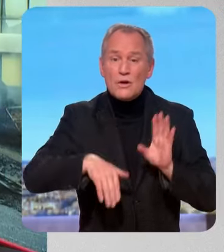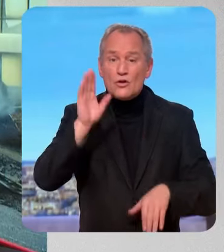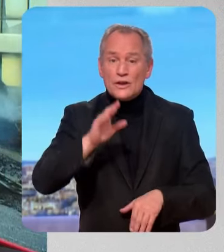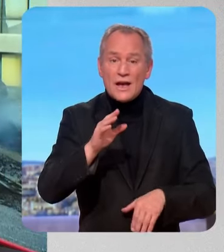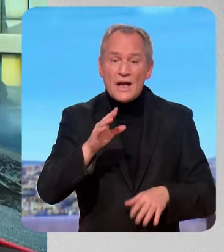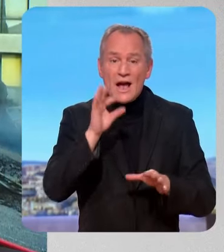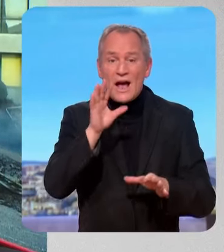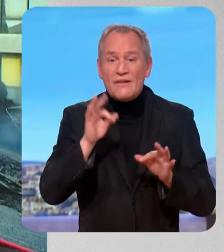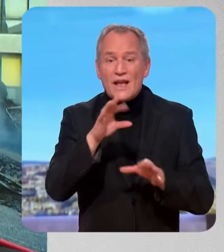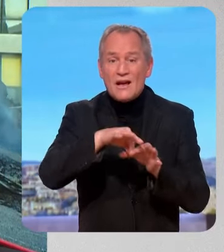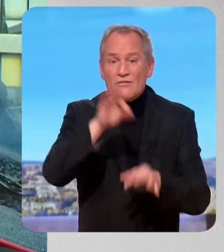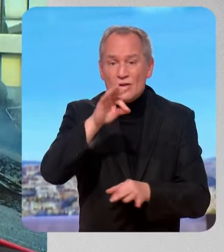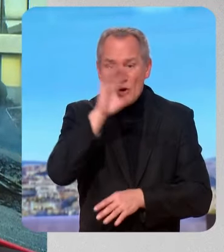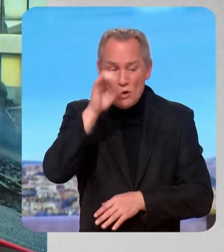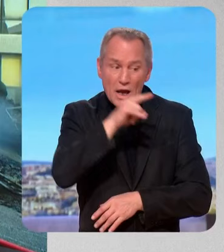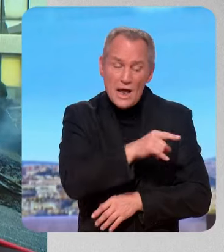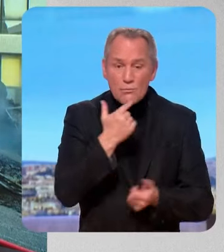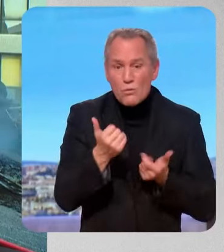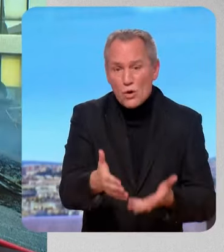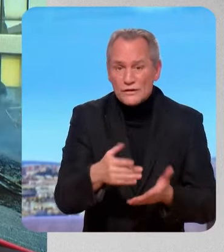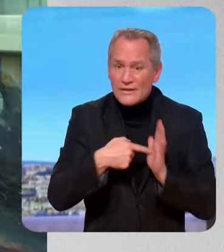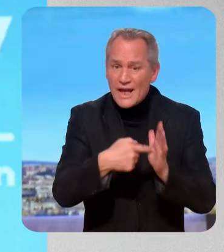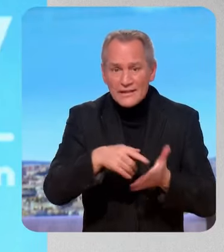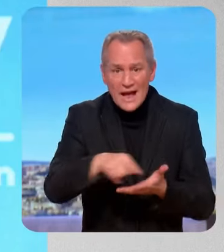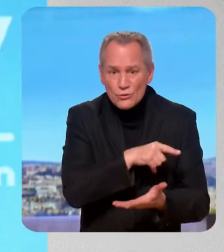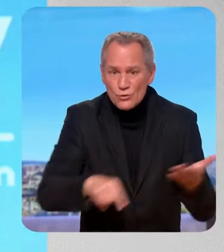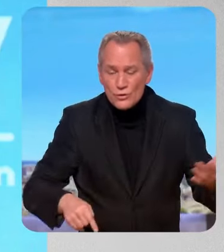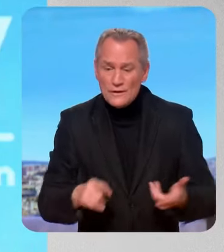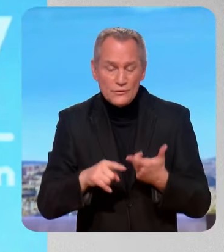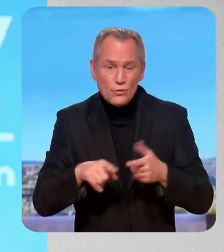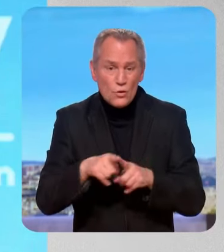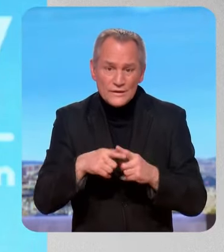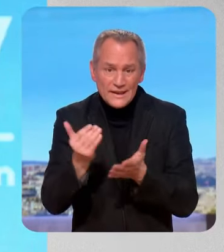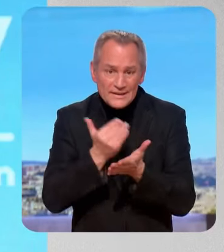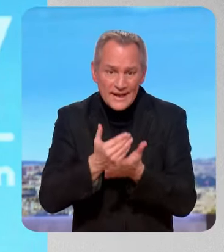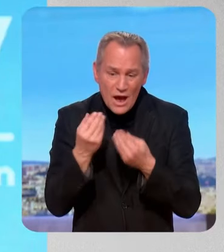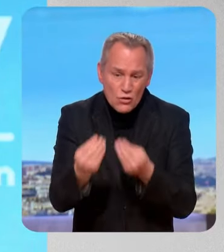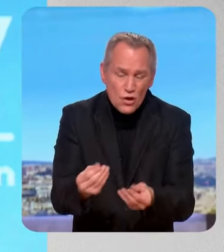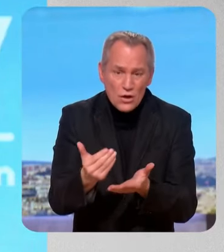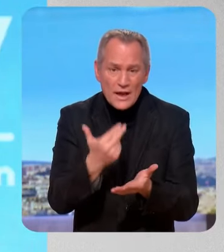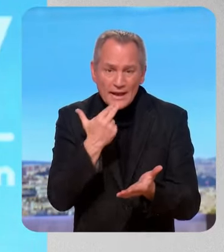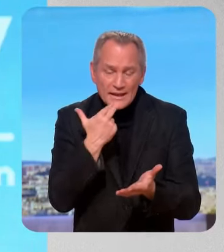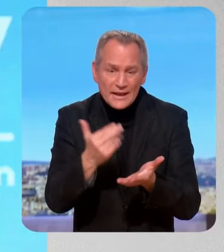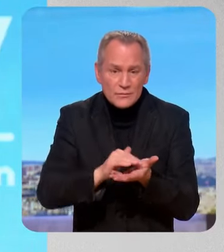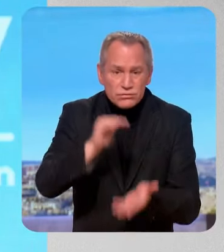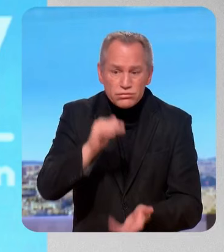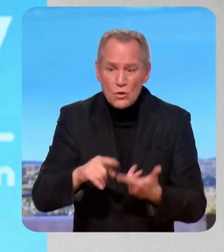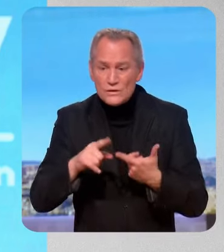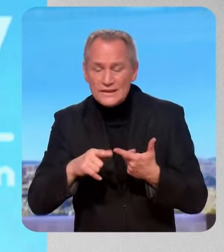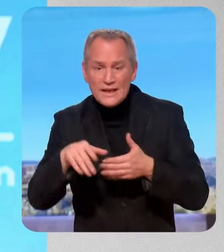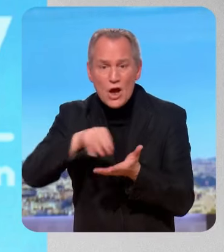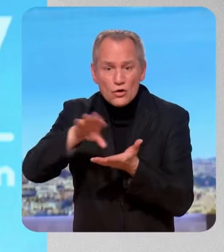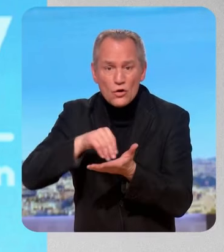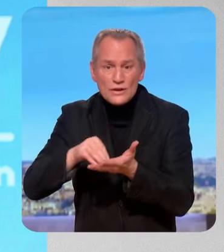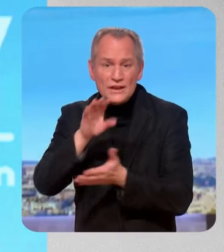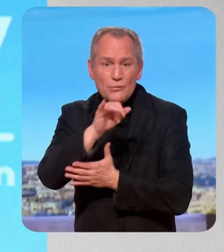européennes. Ça implique de garantir un revenu. Ça implique de développer massivement les cantines bio, par exemple, comme le font les maires écologistes à